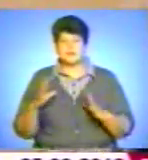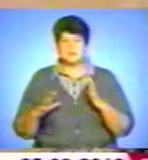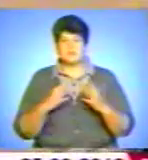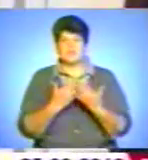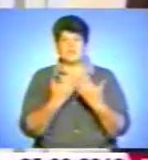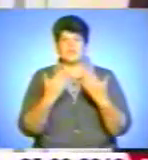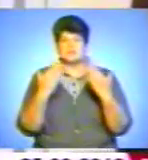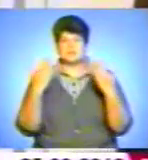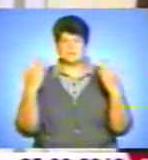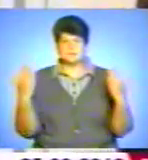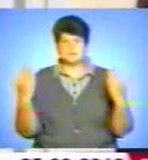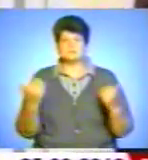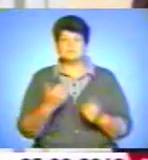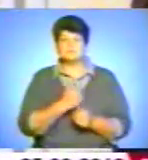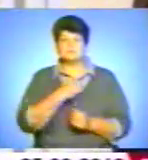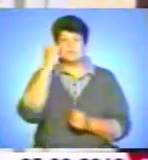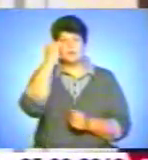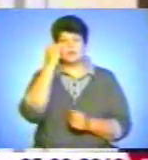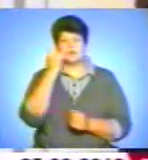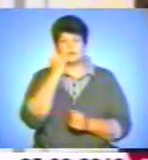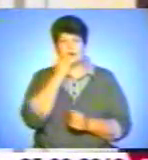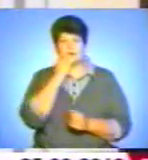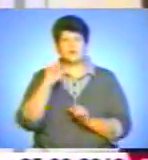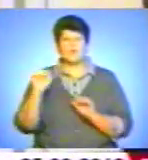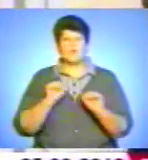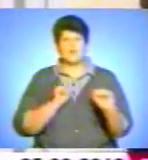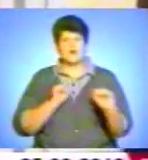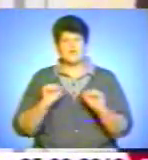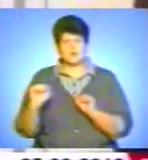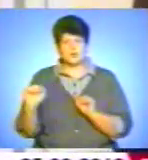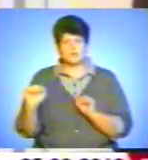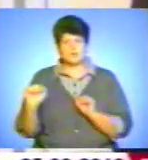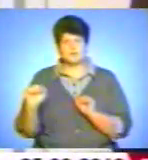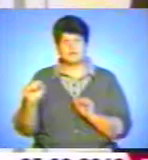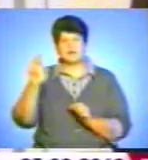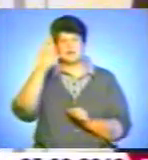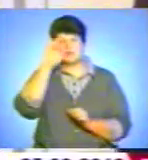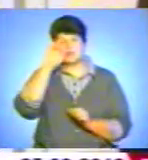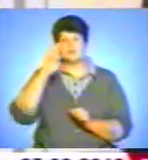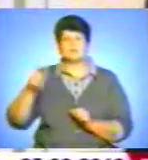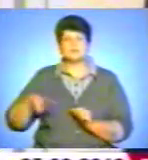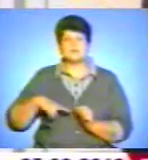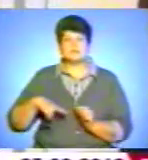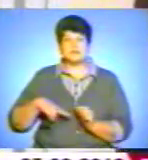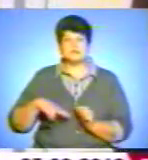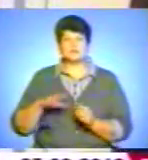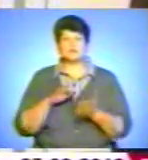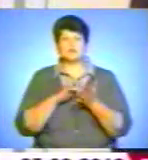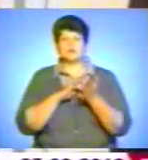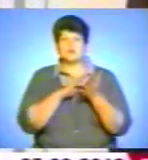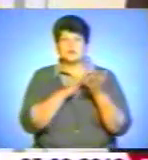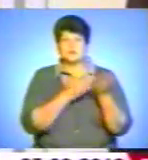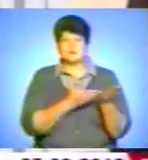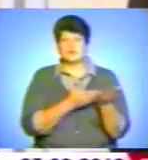виставок. Хотілося б подякувати і управлінням держадміністрації з туризму, і